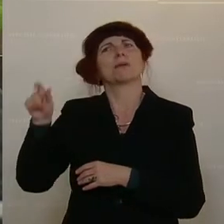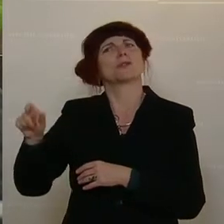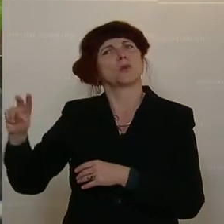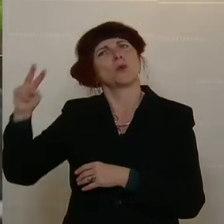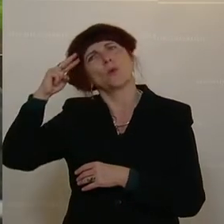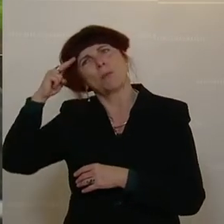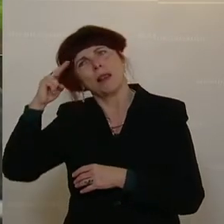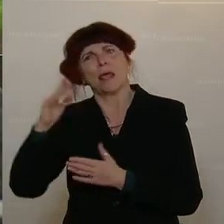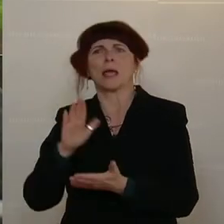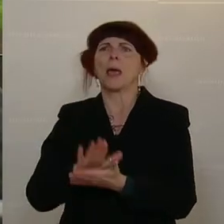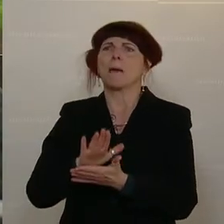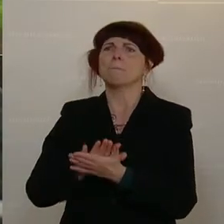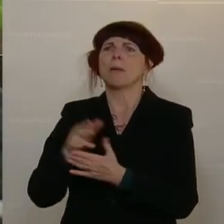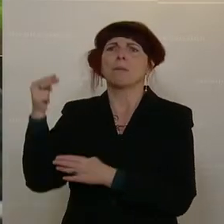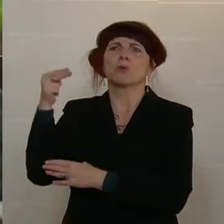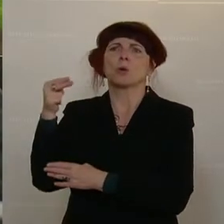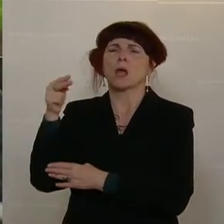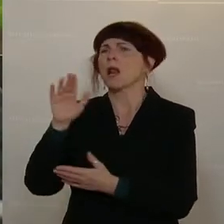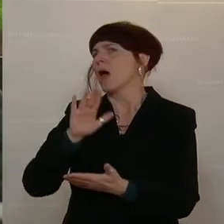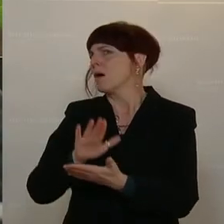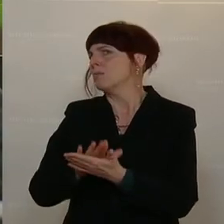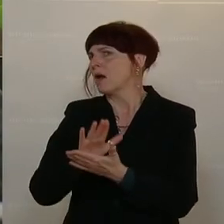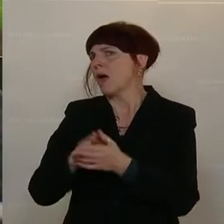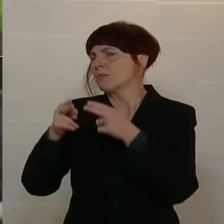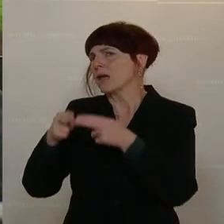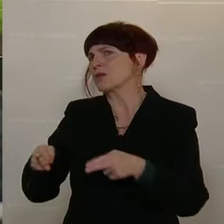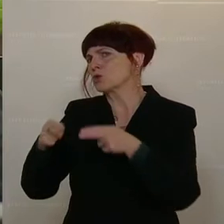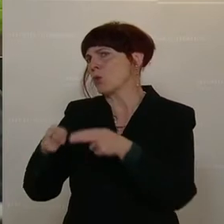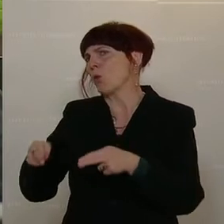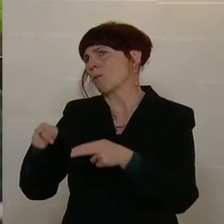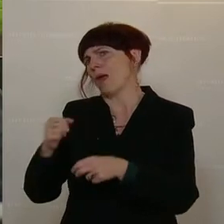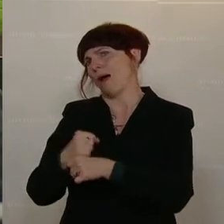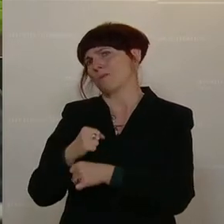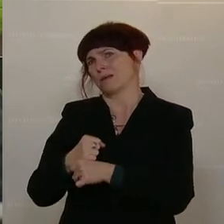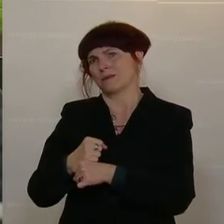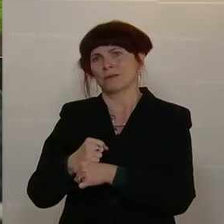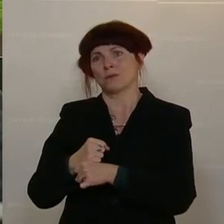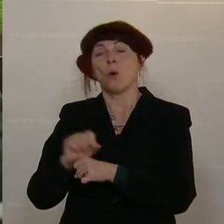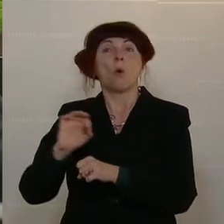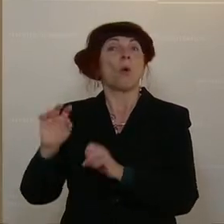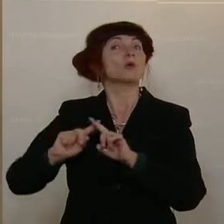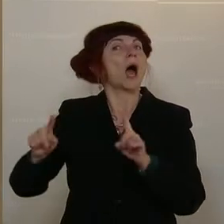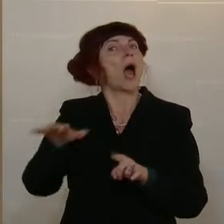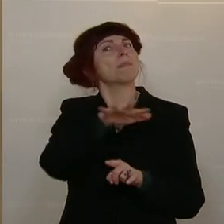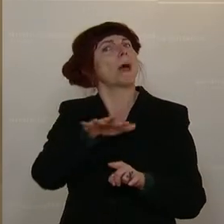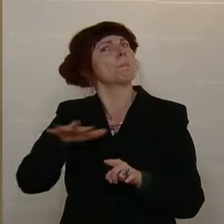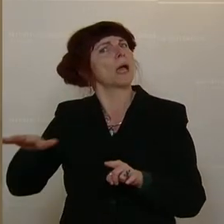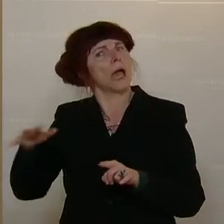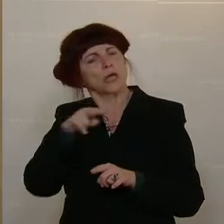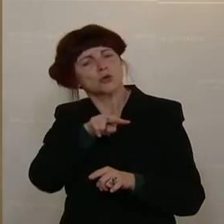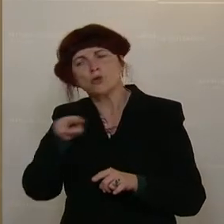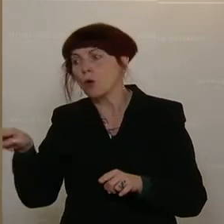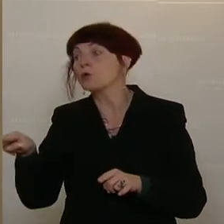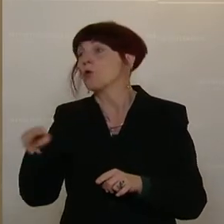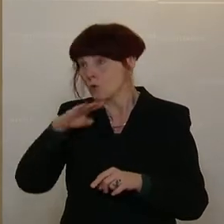Gastronomie oder in der Hotellerie weiterhin arbeiten wollen oder ob sie sich nach anderen Branchen umsehen und viele